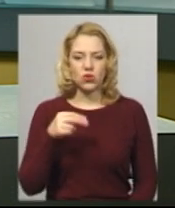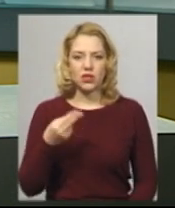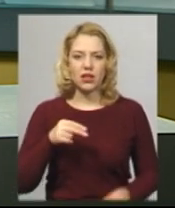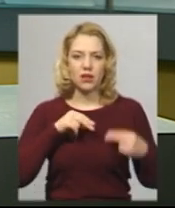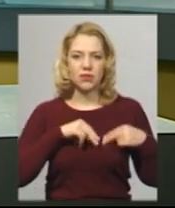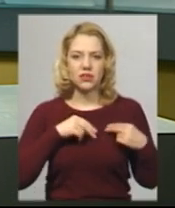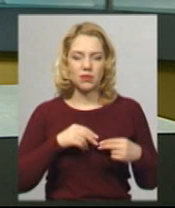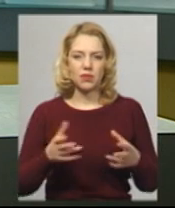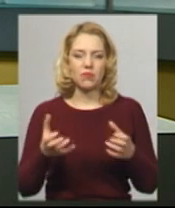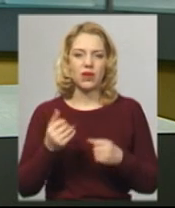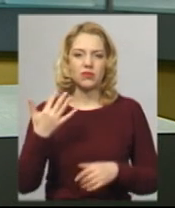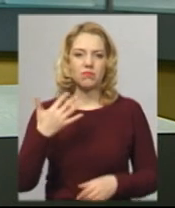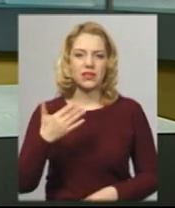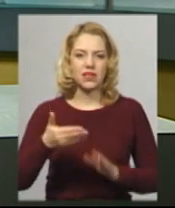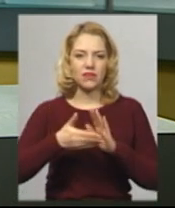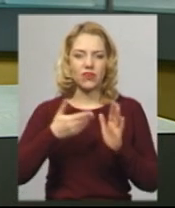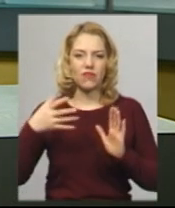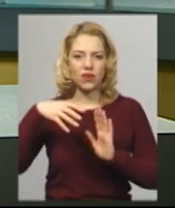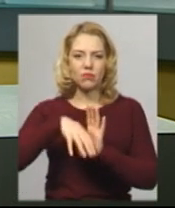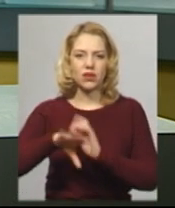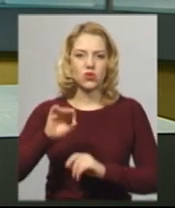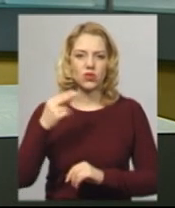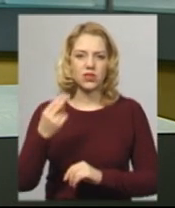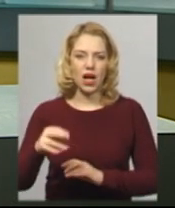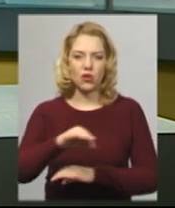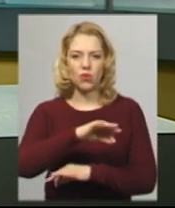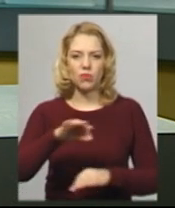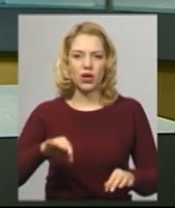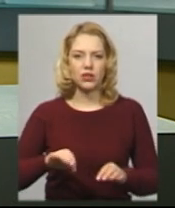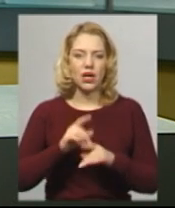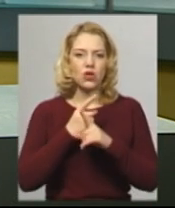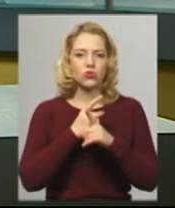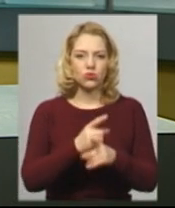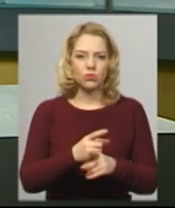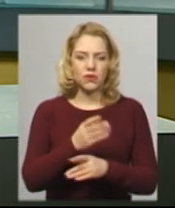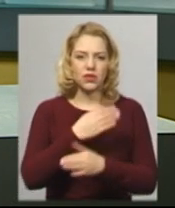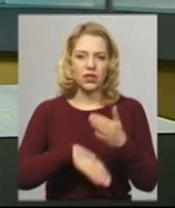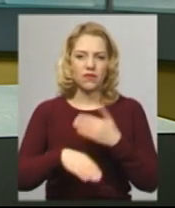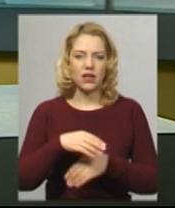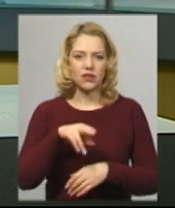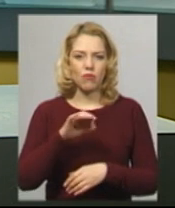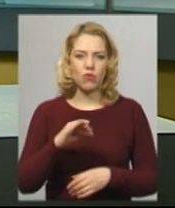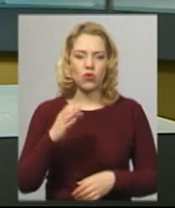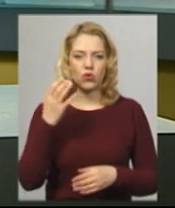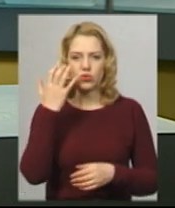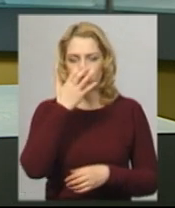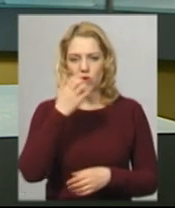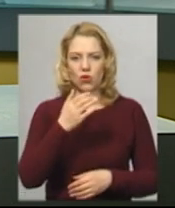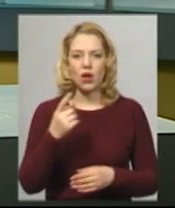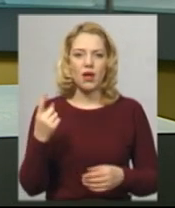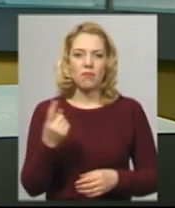приймають 50 викликів у рамках соціального проєкту «Супровід інвалідів по зору першої групи», організованим за